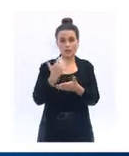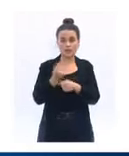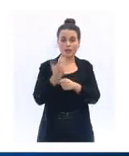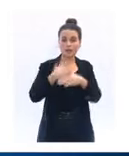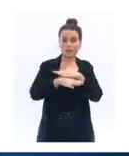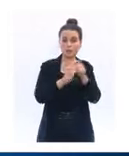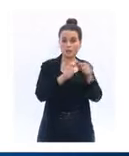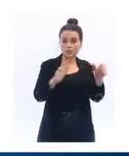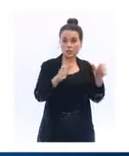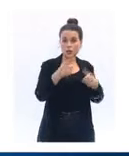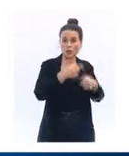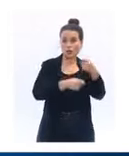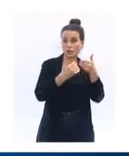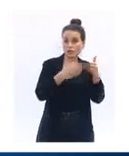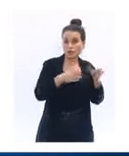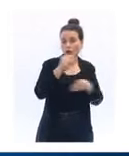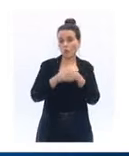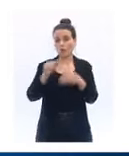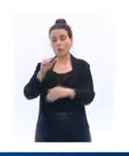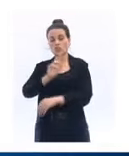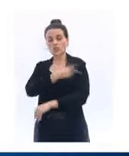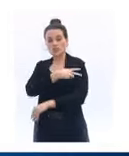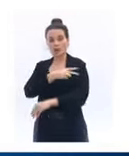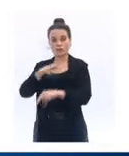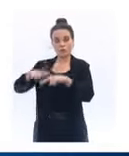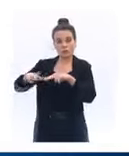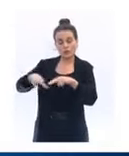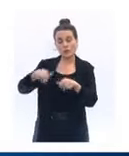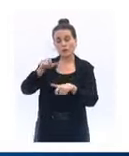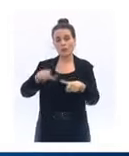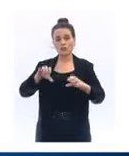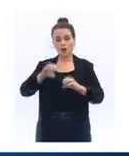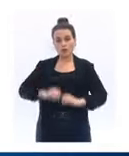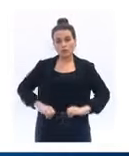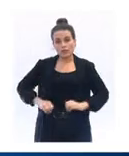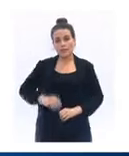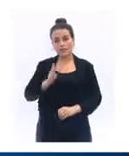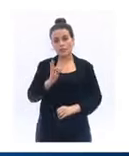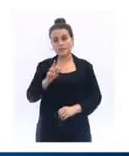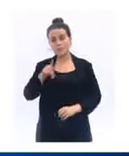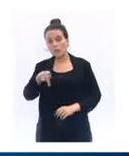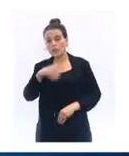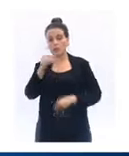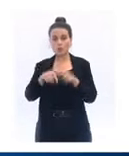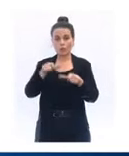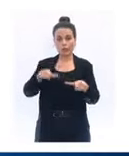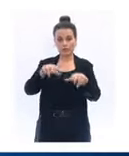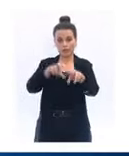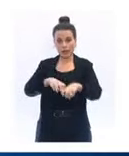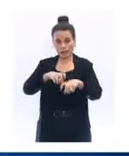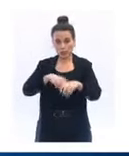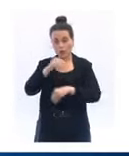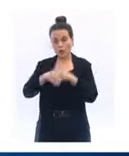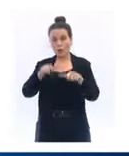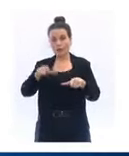mais aussi aux chefs de chantier ou aux ouvriers du BTP, aux agriculteurs ou encore à tous les intervenants à domicile.